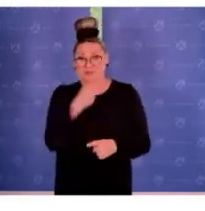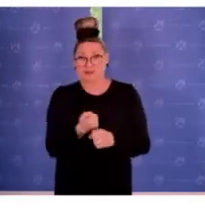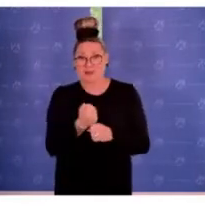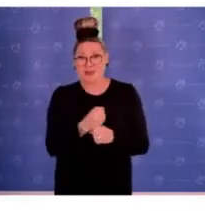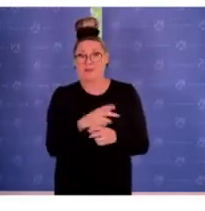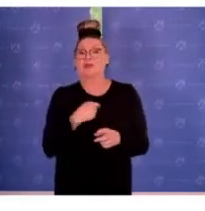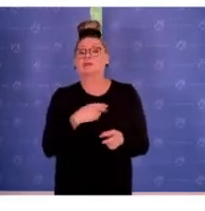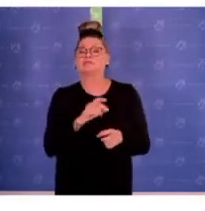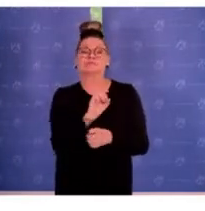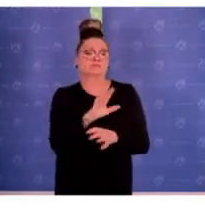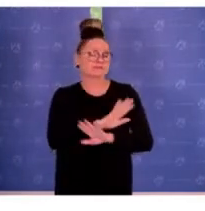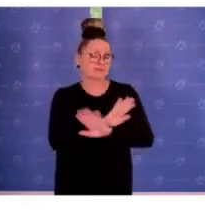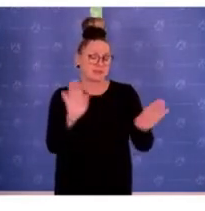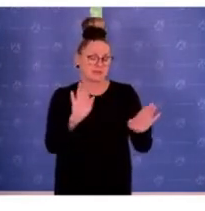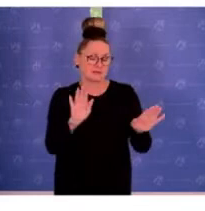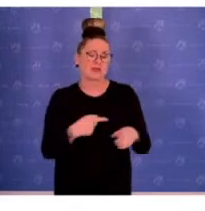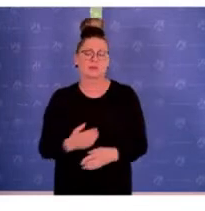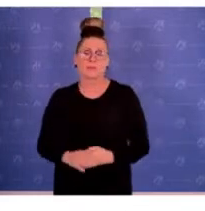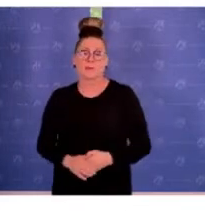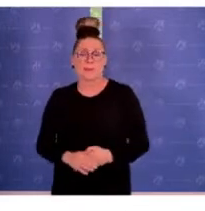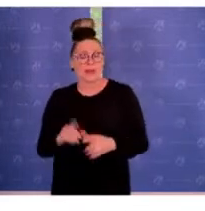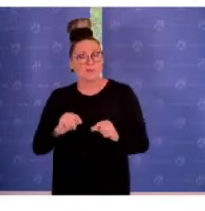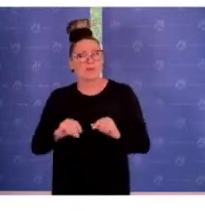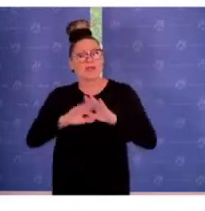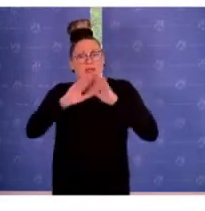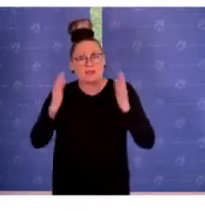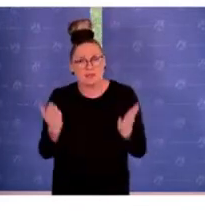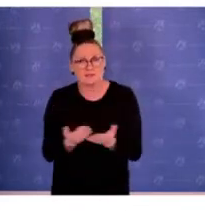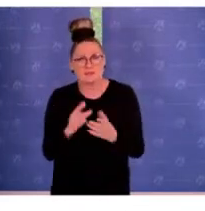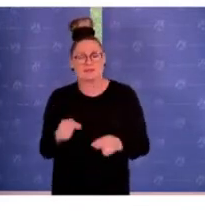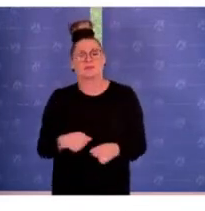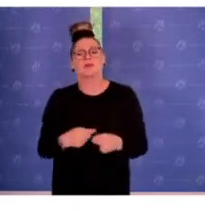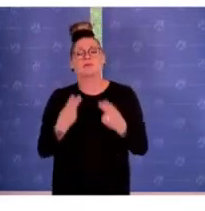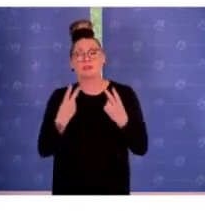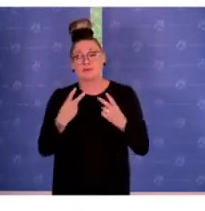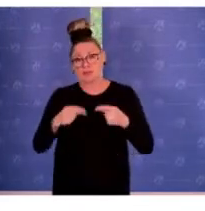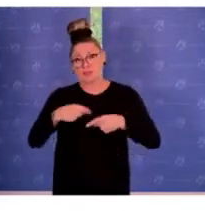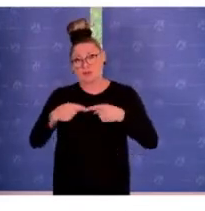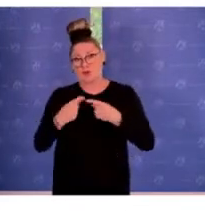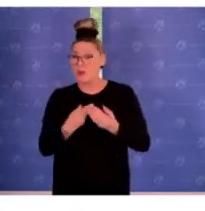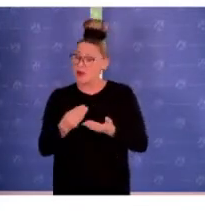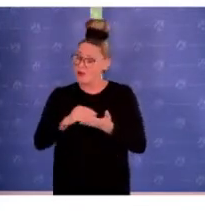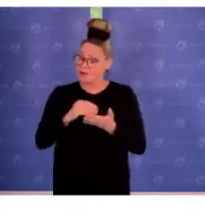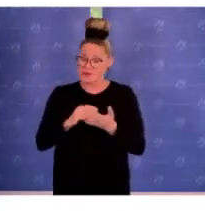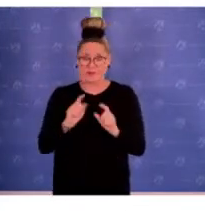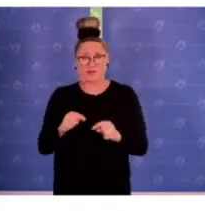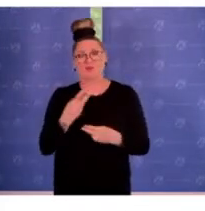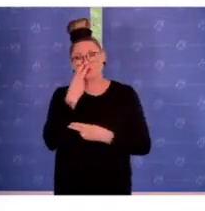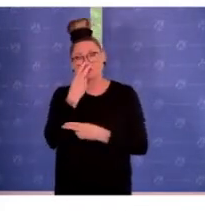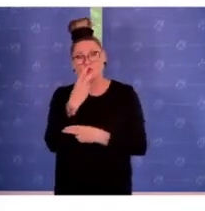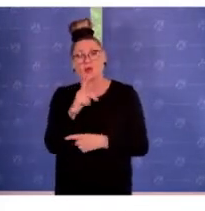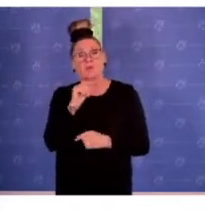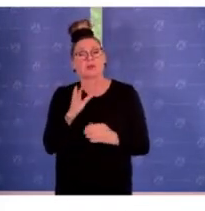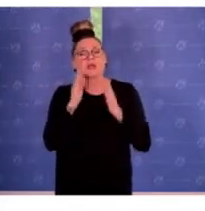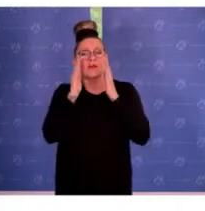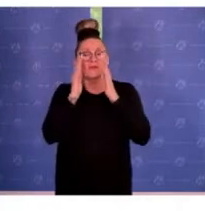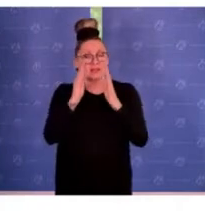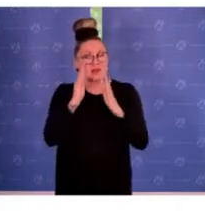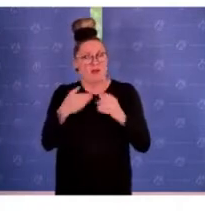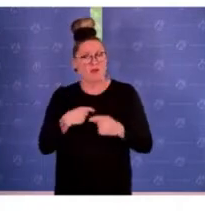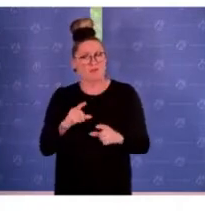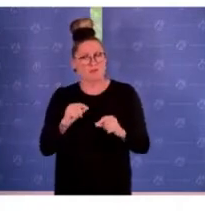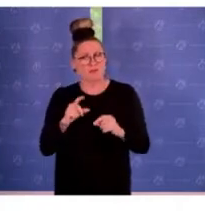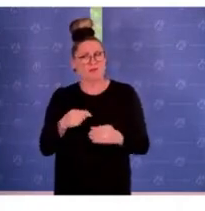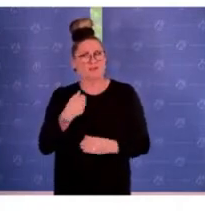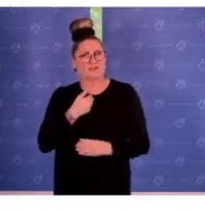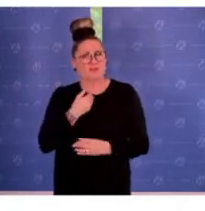Aber auch das sind natürlich Dinge, die quasi insgesamt eine zentrale Rolle spielen und die dann auch quasi zeigen, dass das Vertrauen in Frage steht in